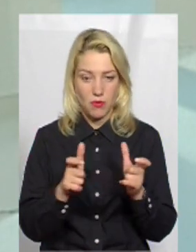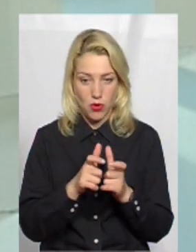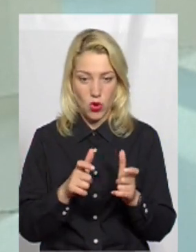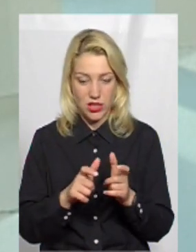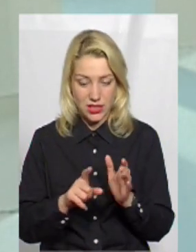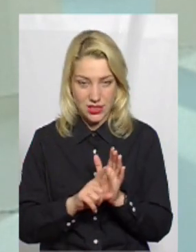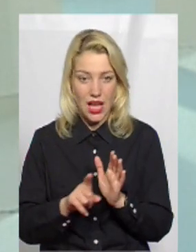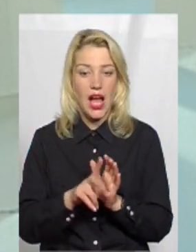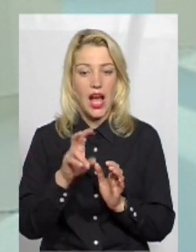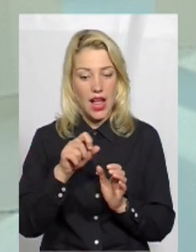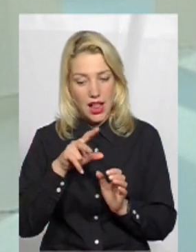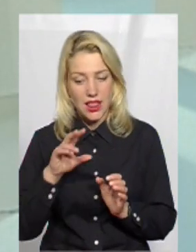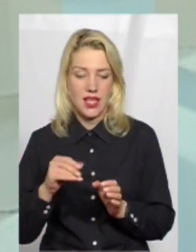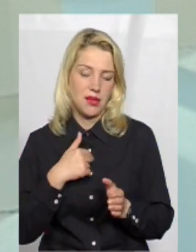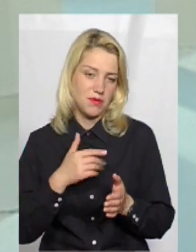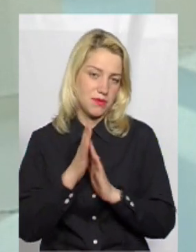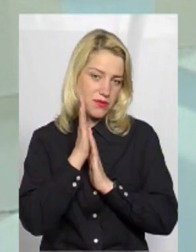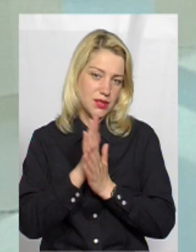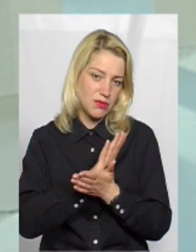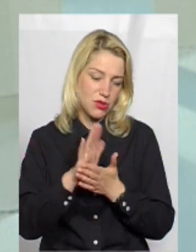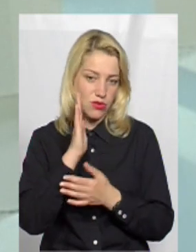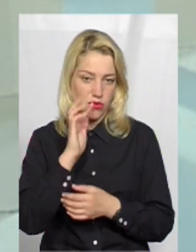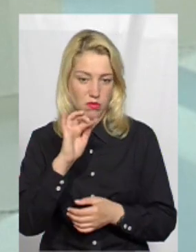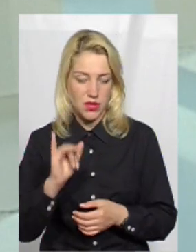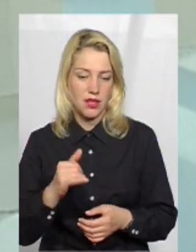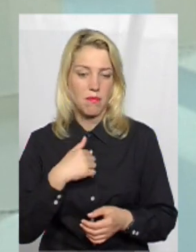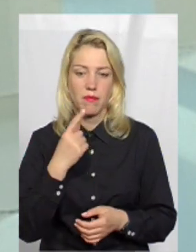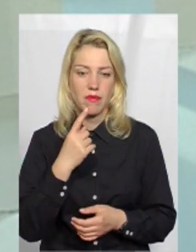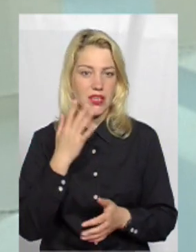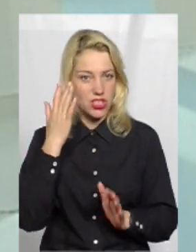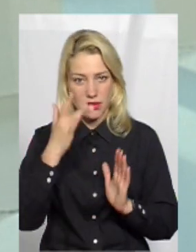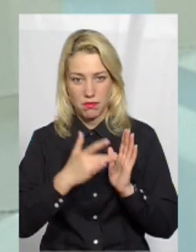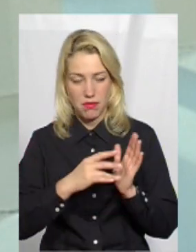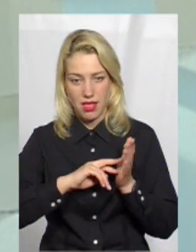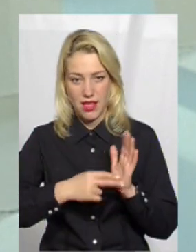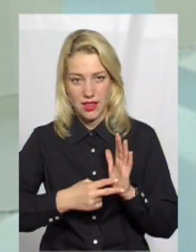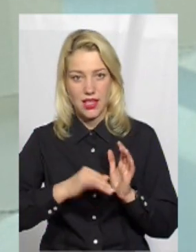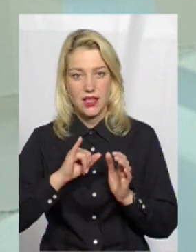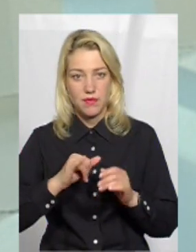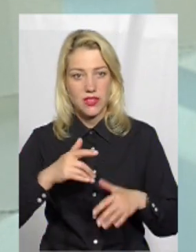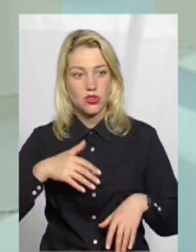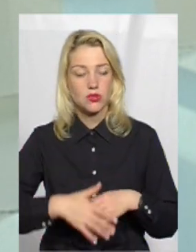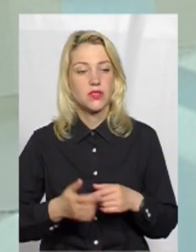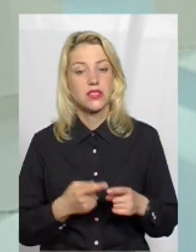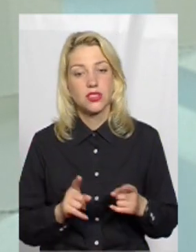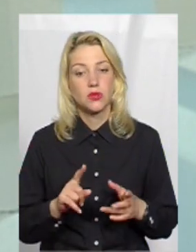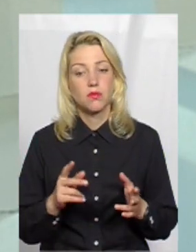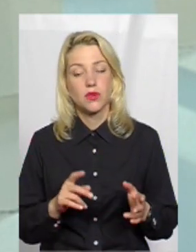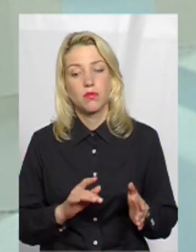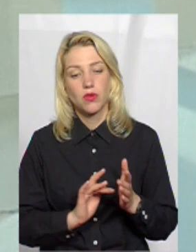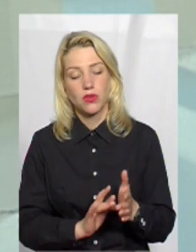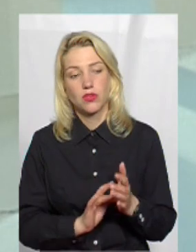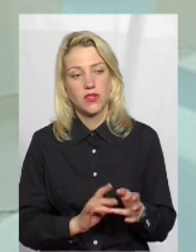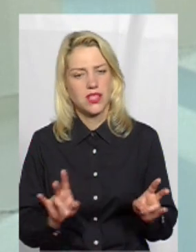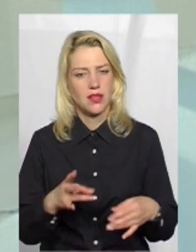подорожував. Тому перше, це захотіти собі поставити плани, ну і зрозуміти те, що для того, щоб подорожувати, не